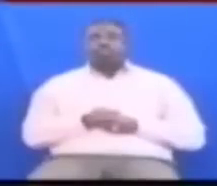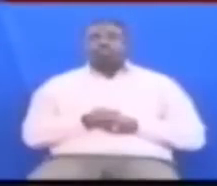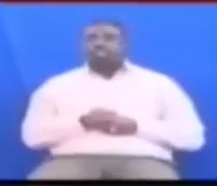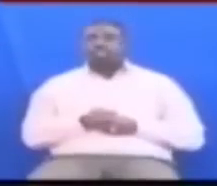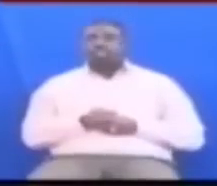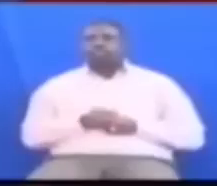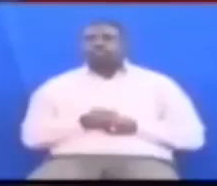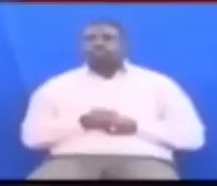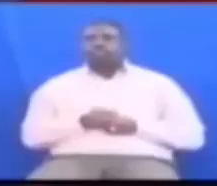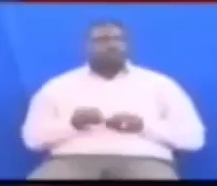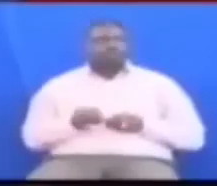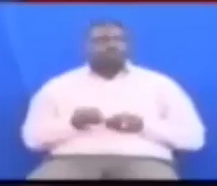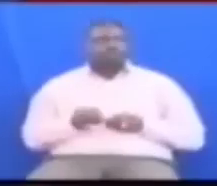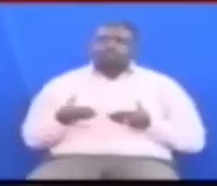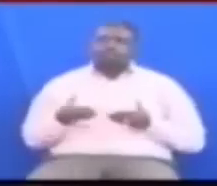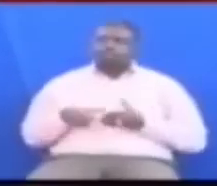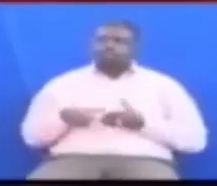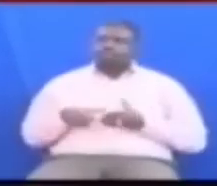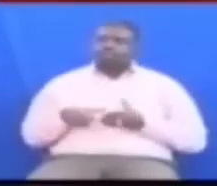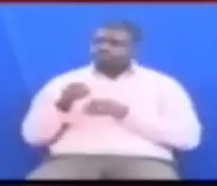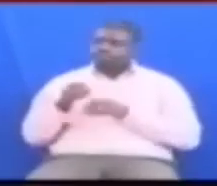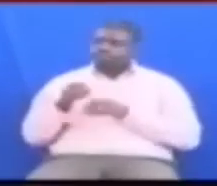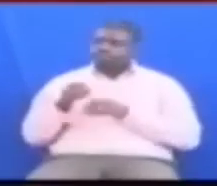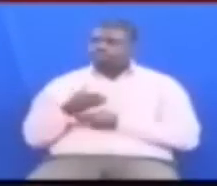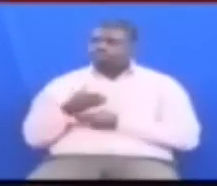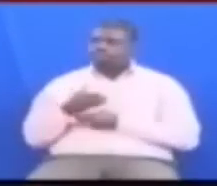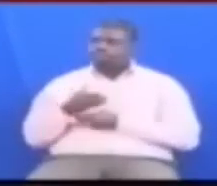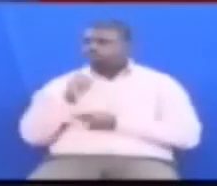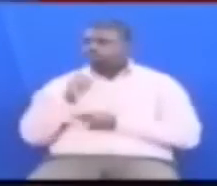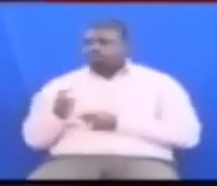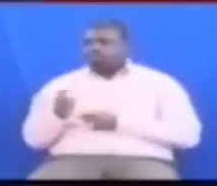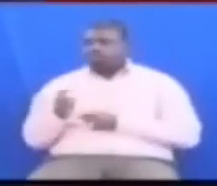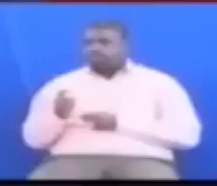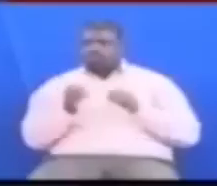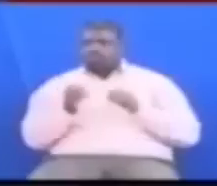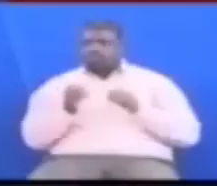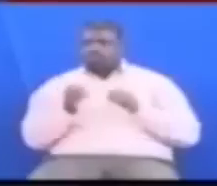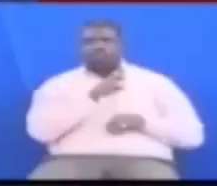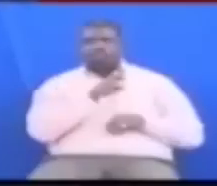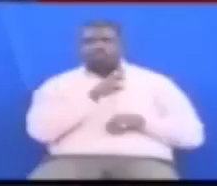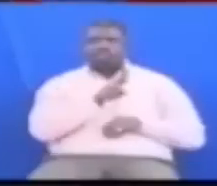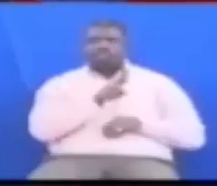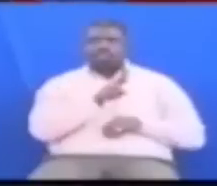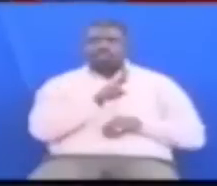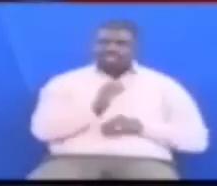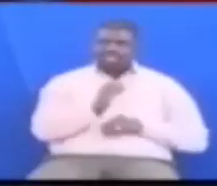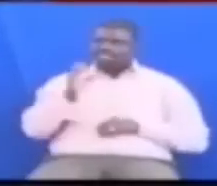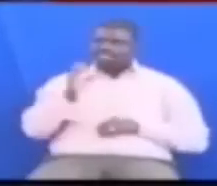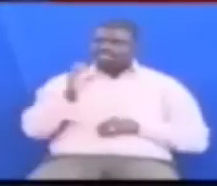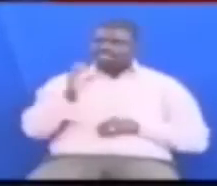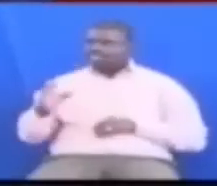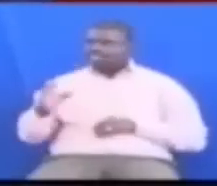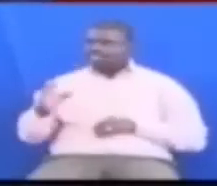briefing Nikamoleza waziri mkuu wakatufani Akasema kumba kuna magizo yote wanaotuma Hawa marasini na madisi Waweze kwa ujumu